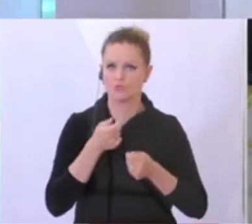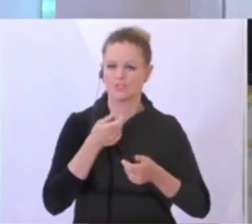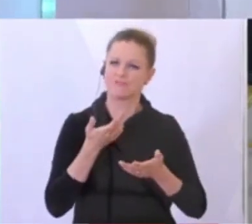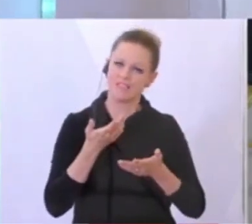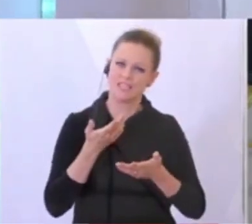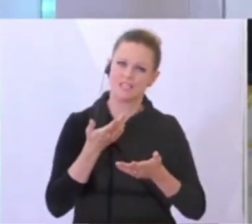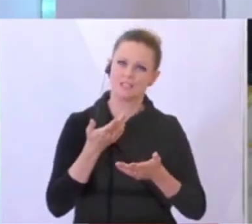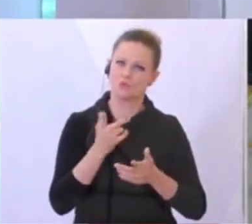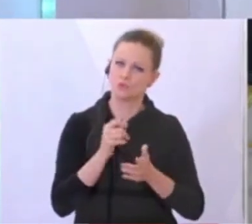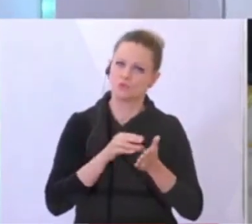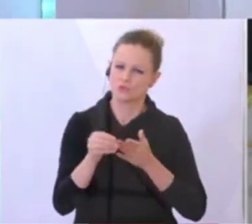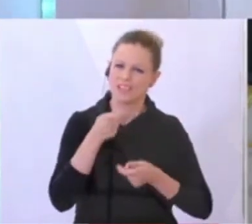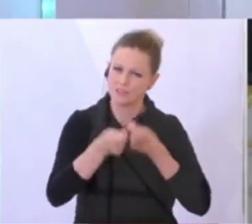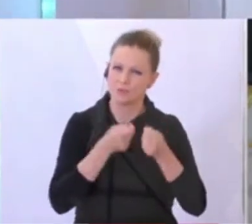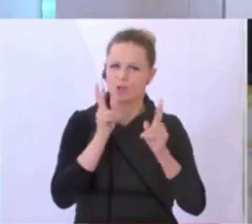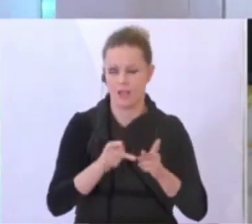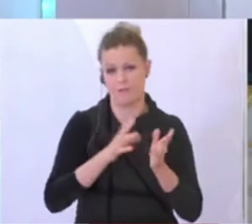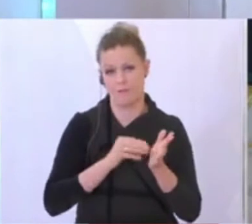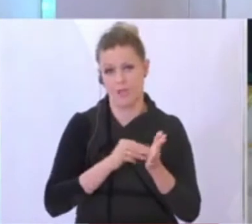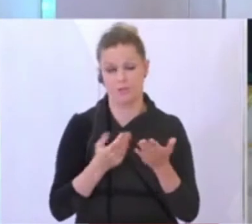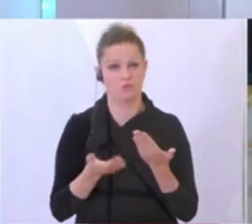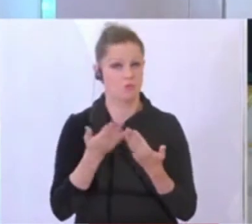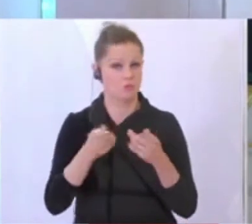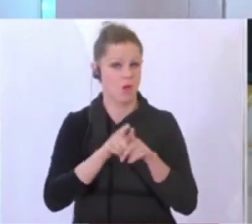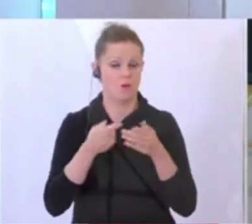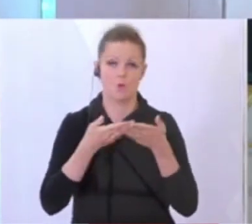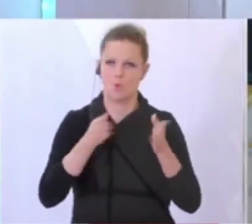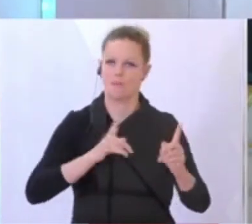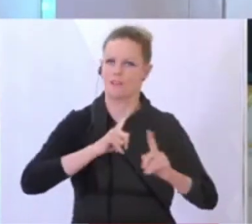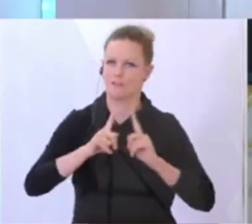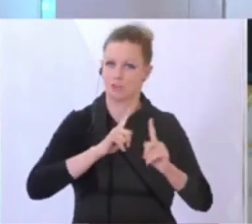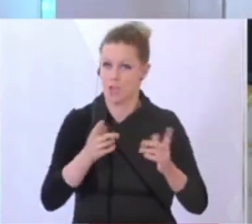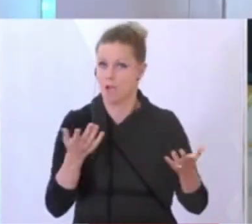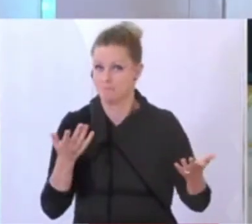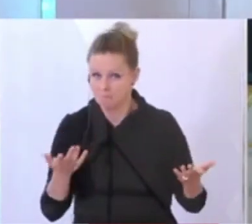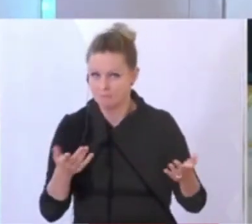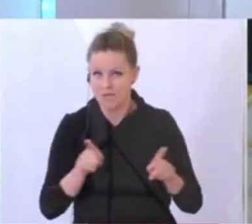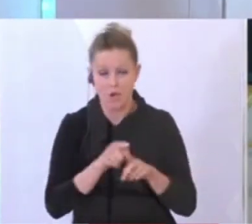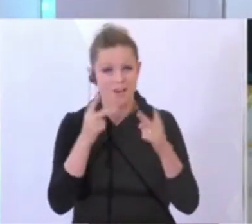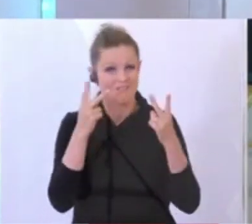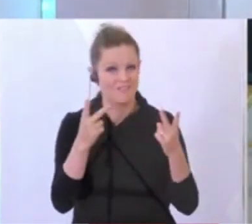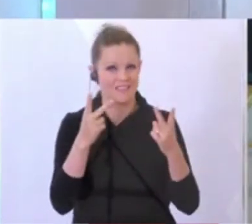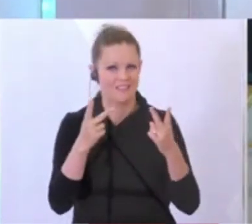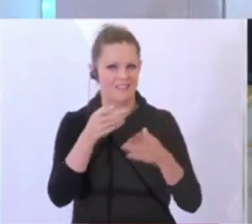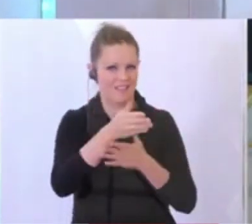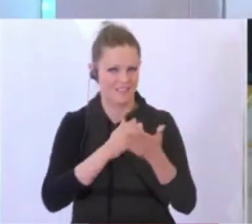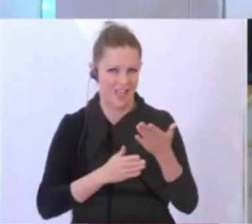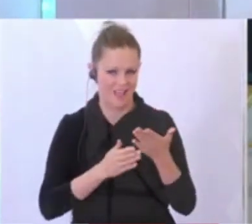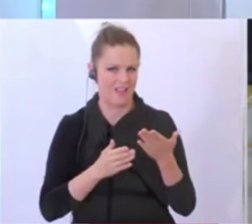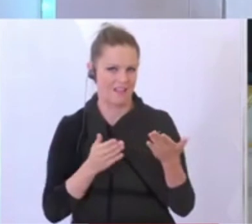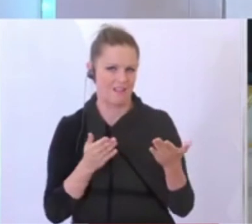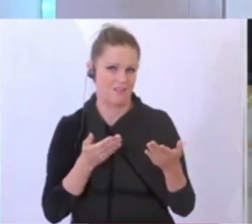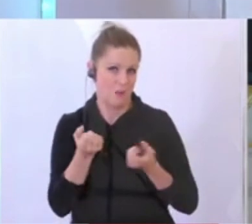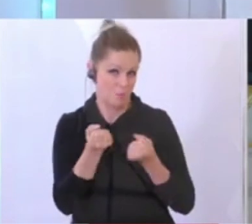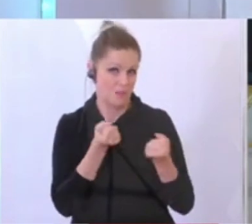werden kann. So unter anderem auch in den öffentlichen Verkehr, was ja ein wesentlicher Teil von dem von Ihnen angesprochenen